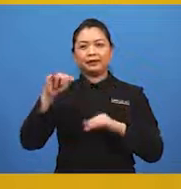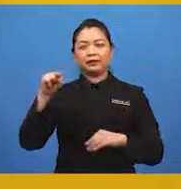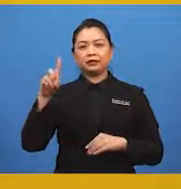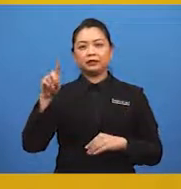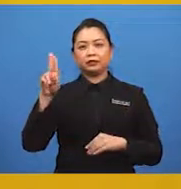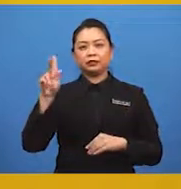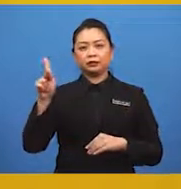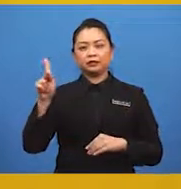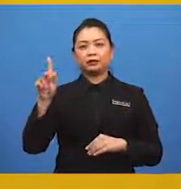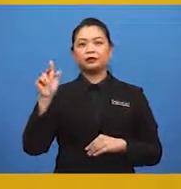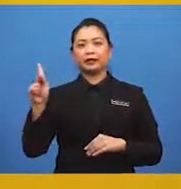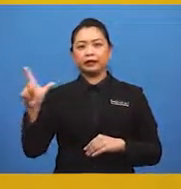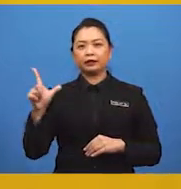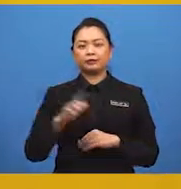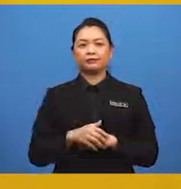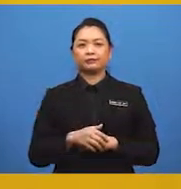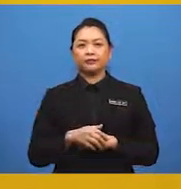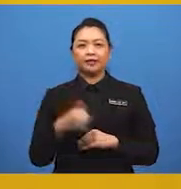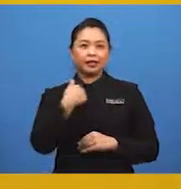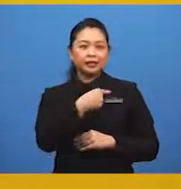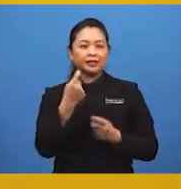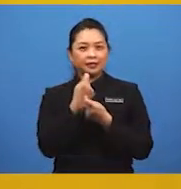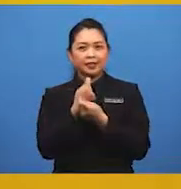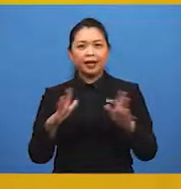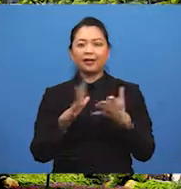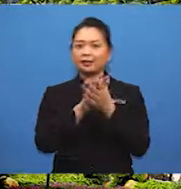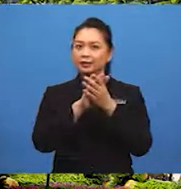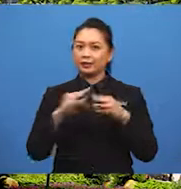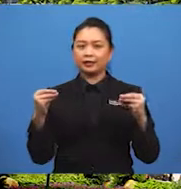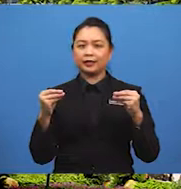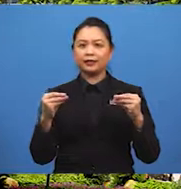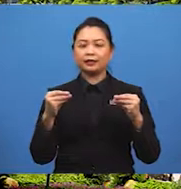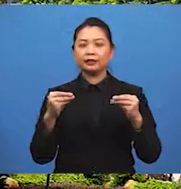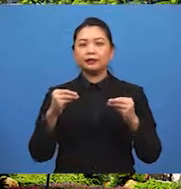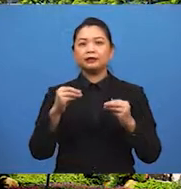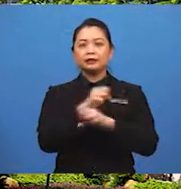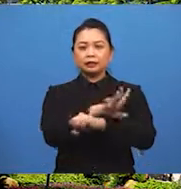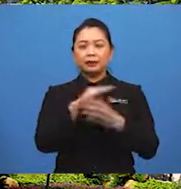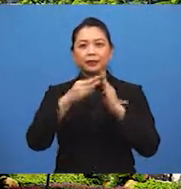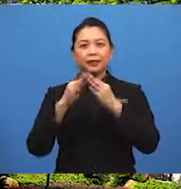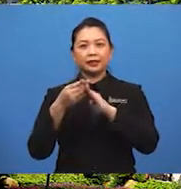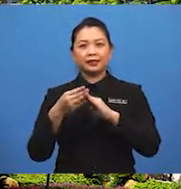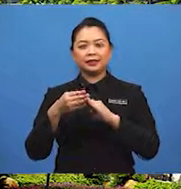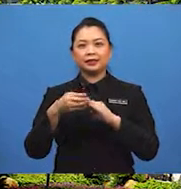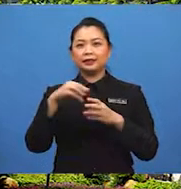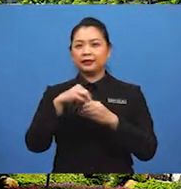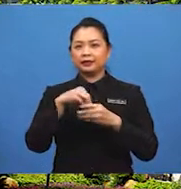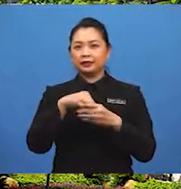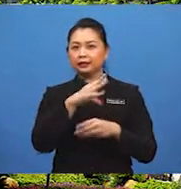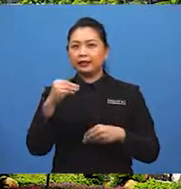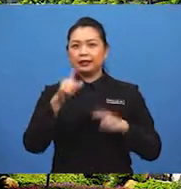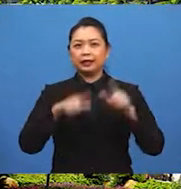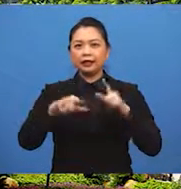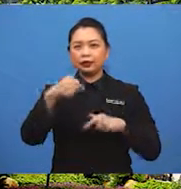iaitu Kuala Lumpur. Kita telah selesai mempelajari kesan pembandaran dan langkah